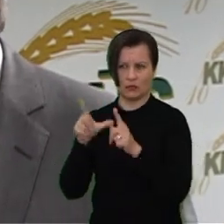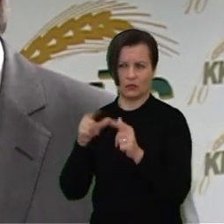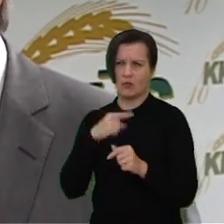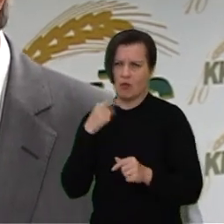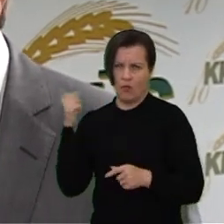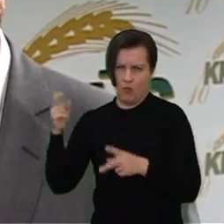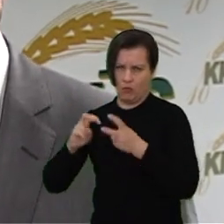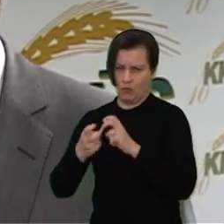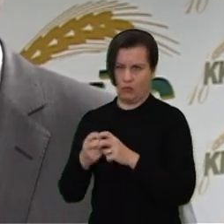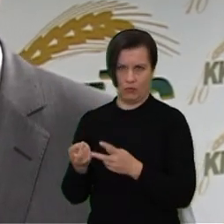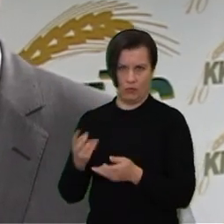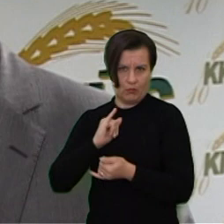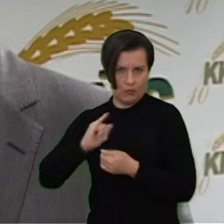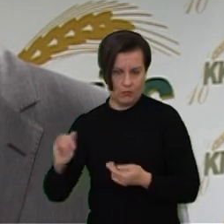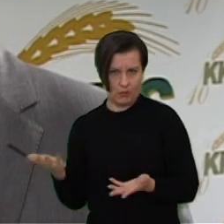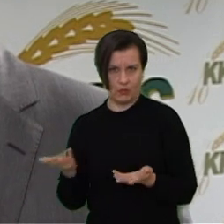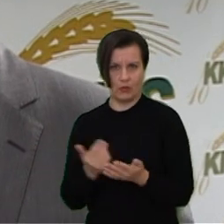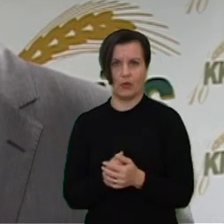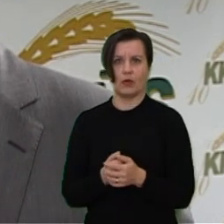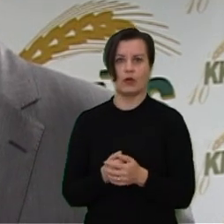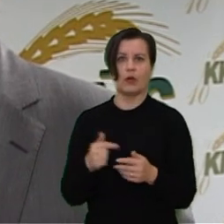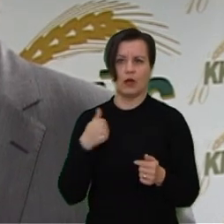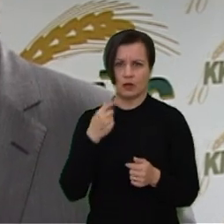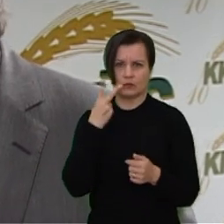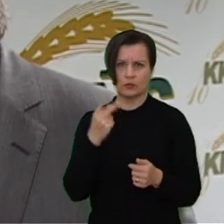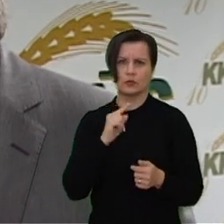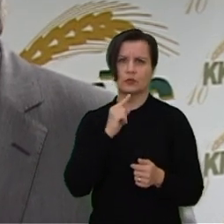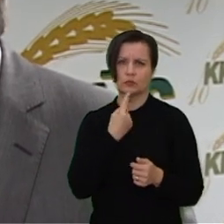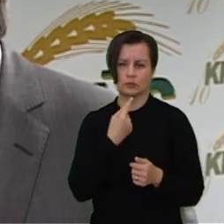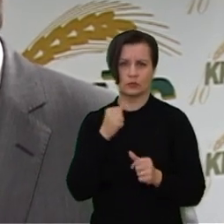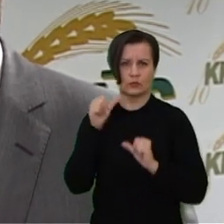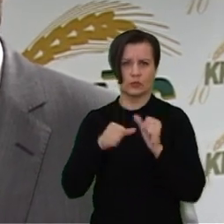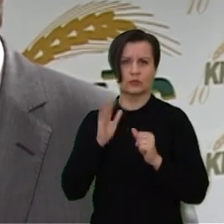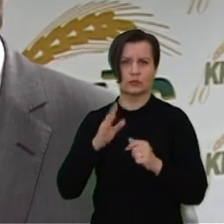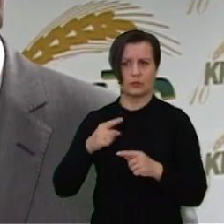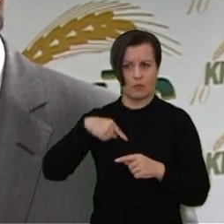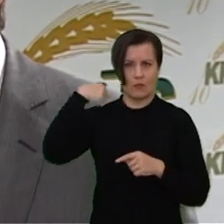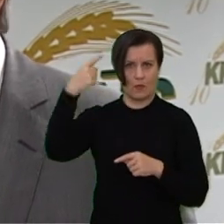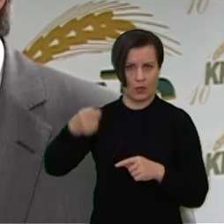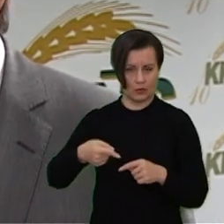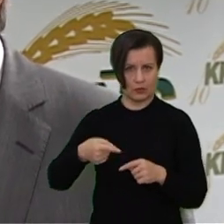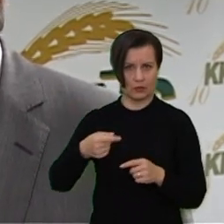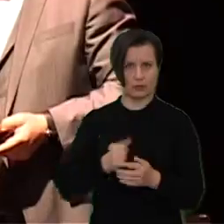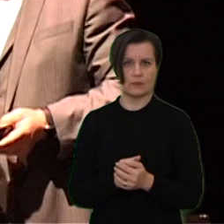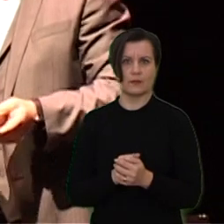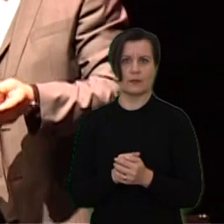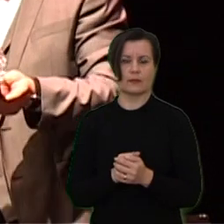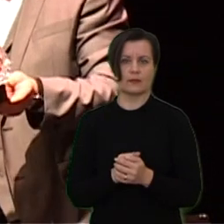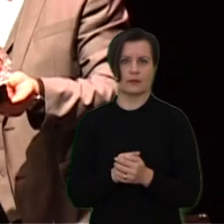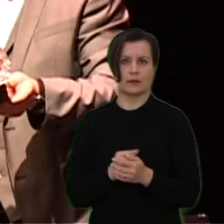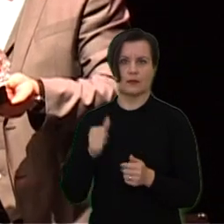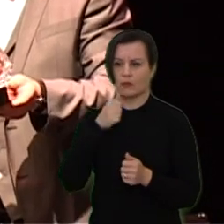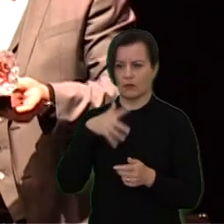tikrai daugiau nukentėjo. Tačiau taip, tai sunku. Ir aš matau, didžiausių sunkumus tai kitais metais, kada kitais metais